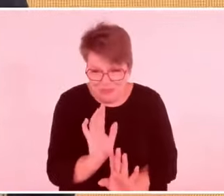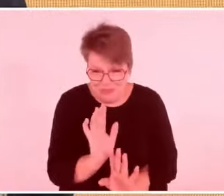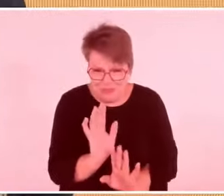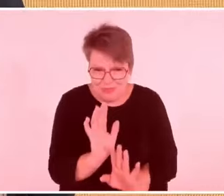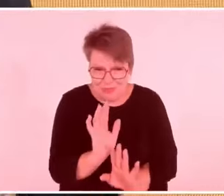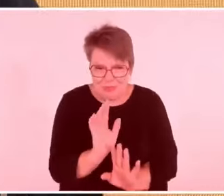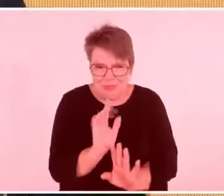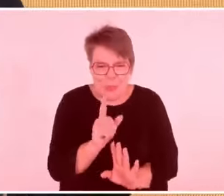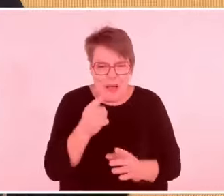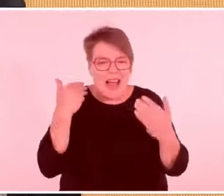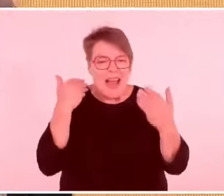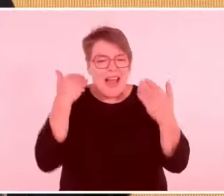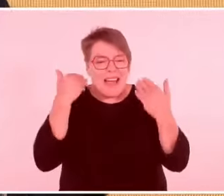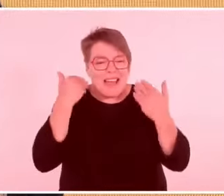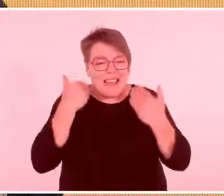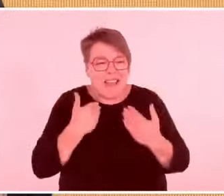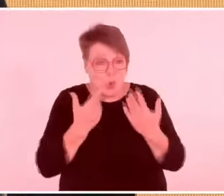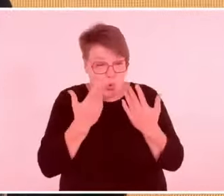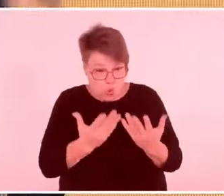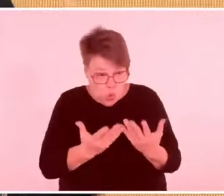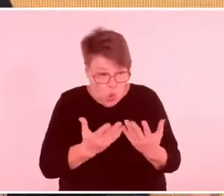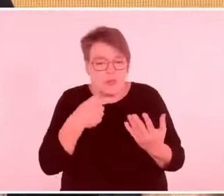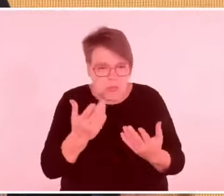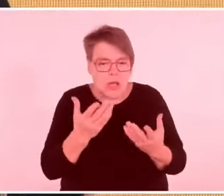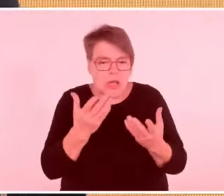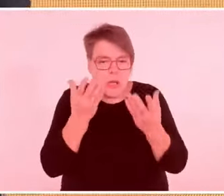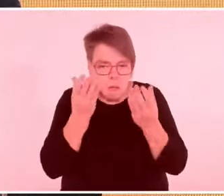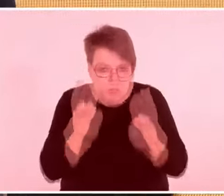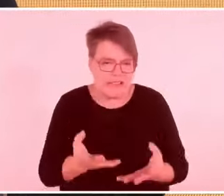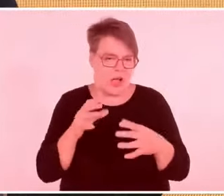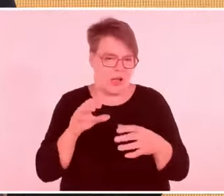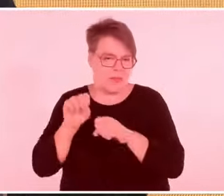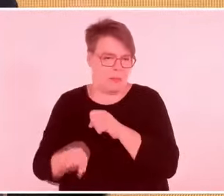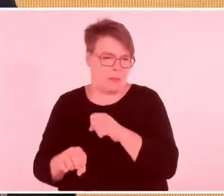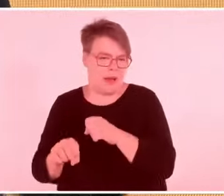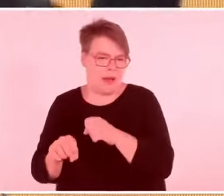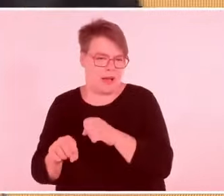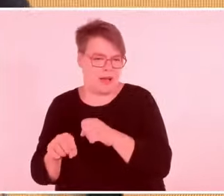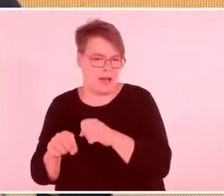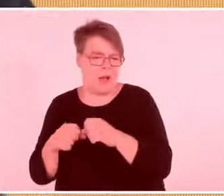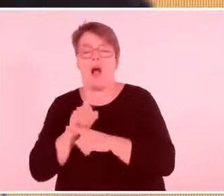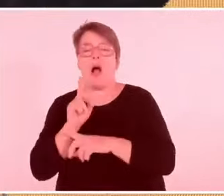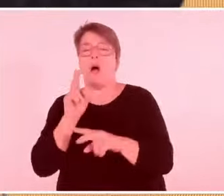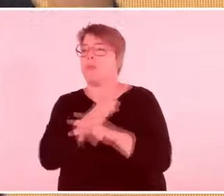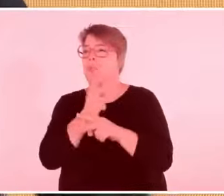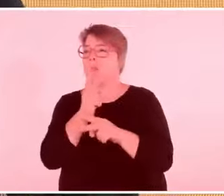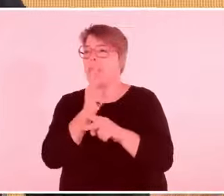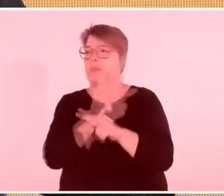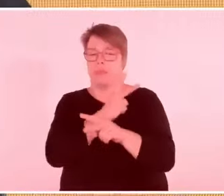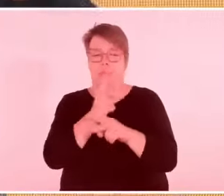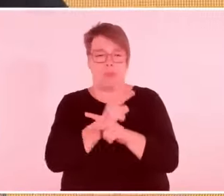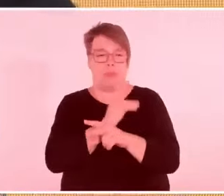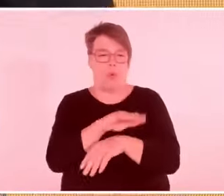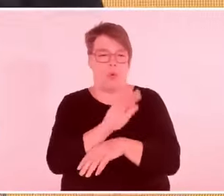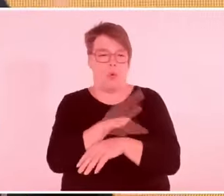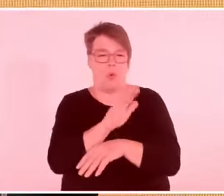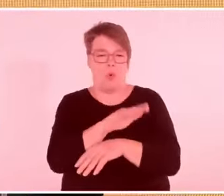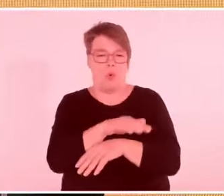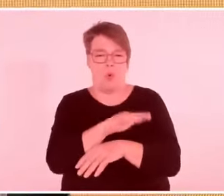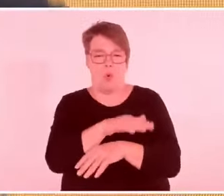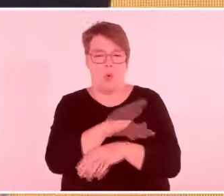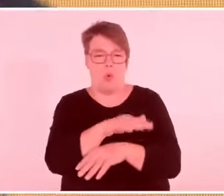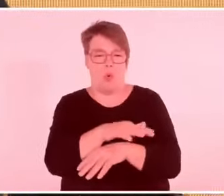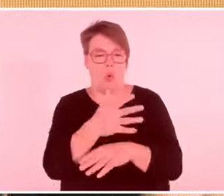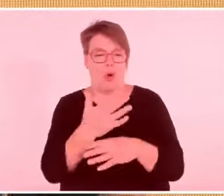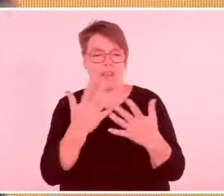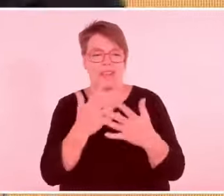was auf der Westbank passiert, zur Zeit, dann können wir Situationen nicht verstehen. Ich